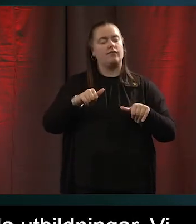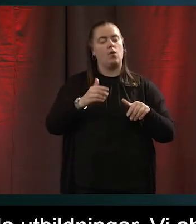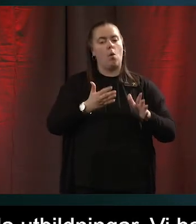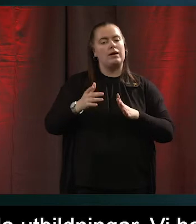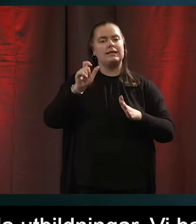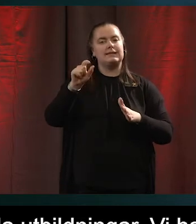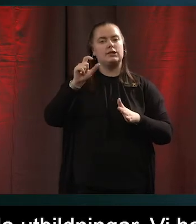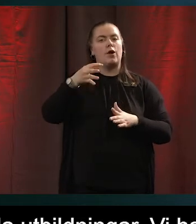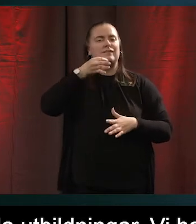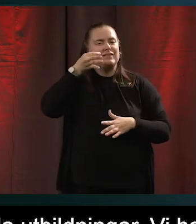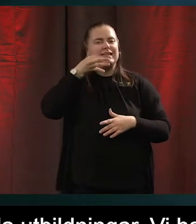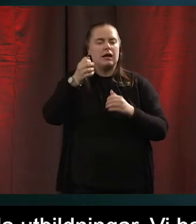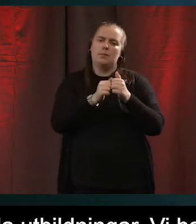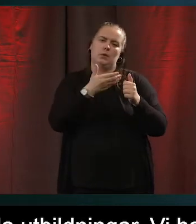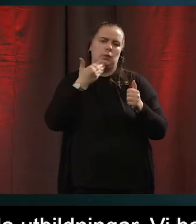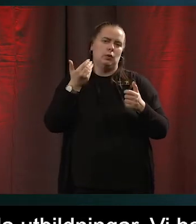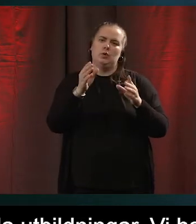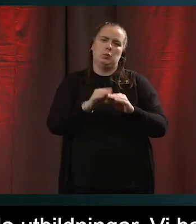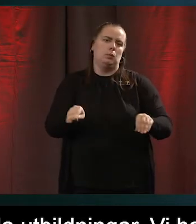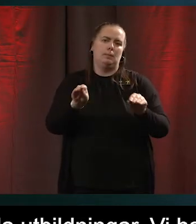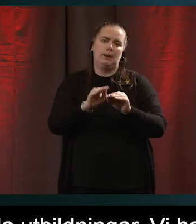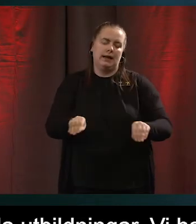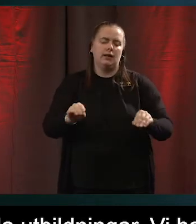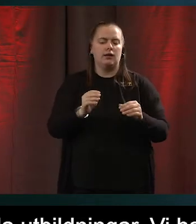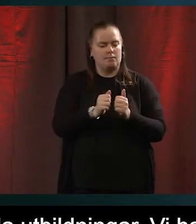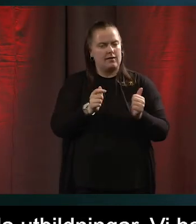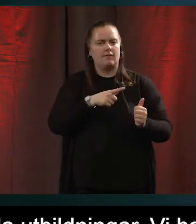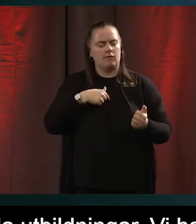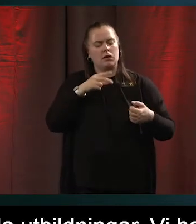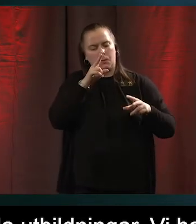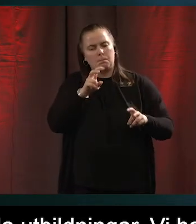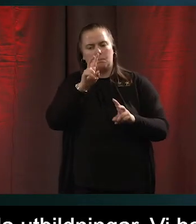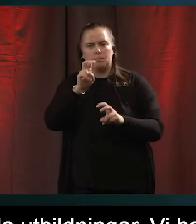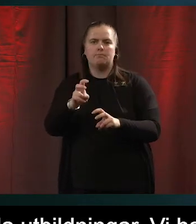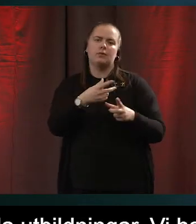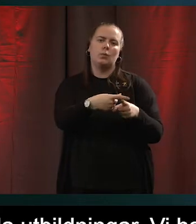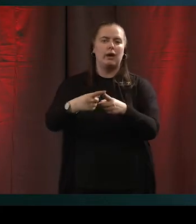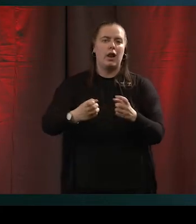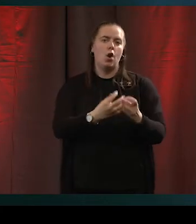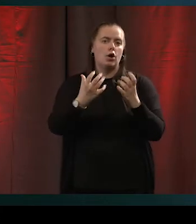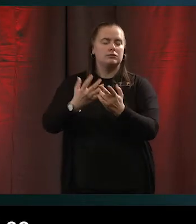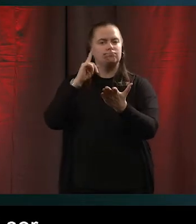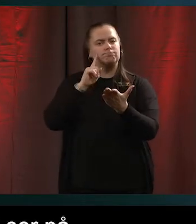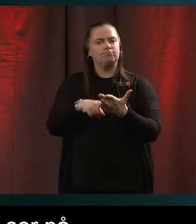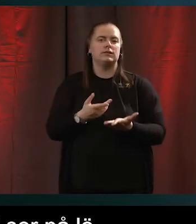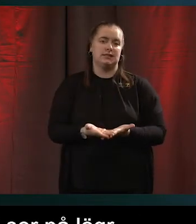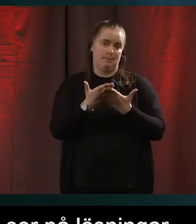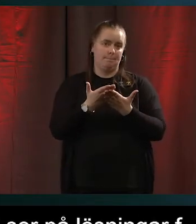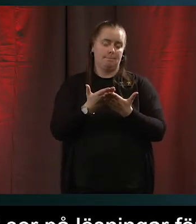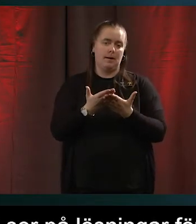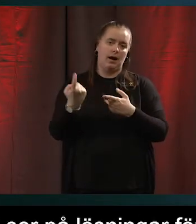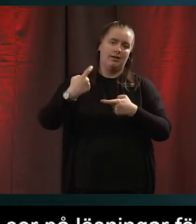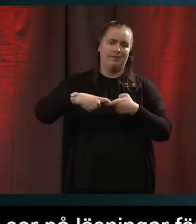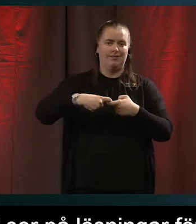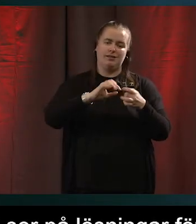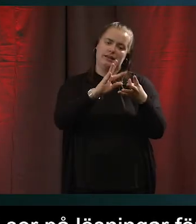testat att utbilda på ett digitalt sätt. Så vi håller på att titta på olika lösningar för att kunna hjälpa till med det. Det är nästan